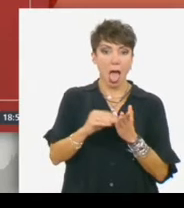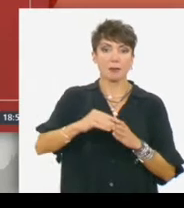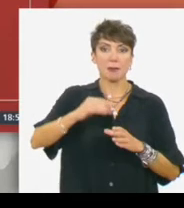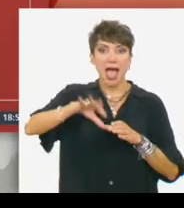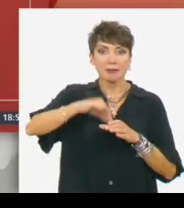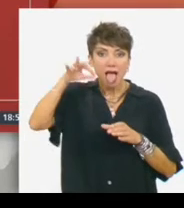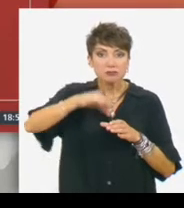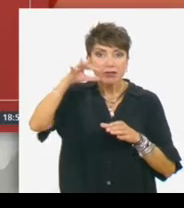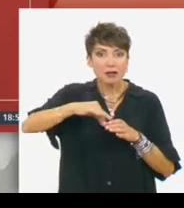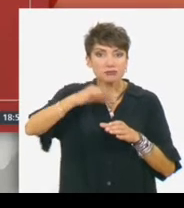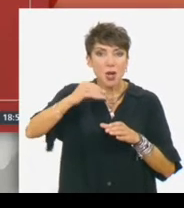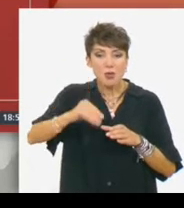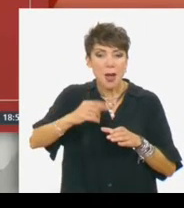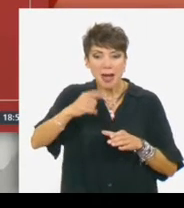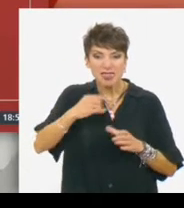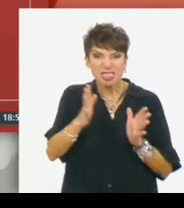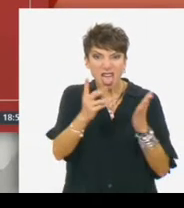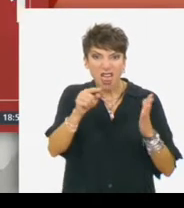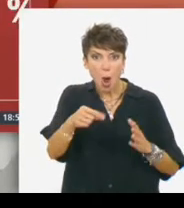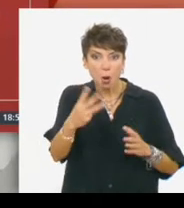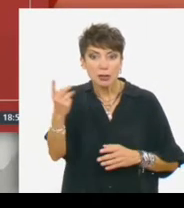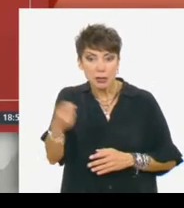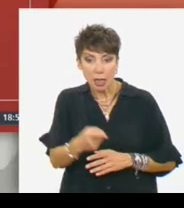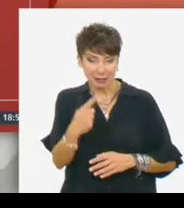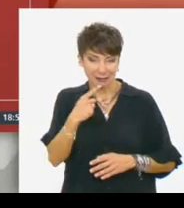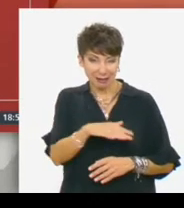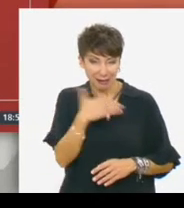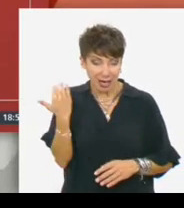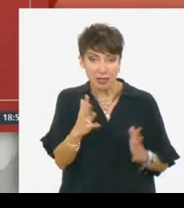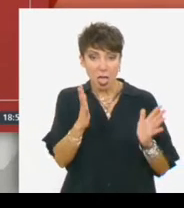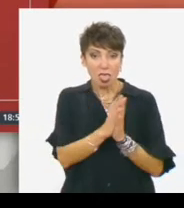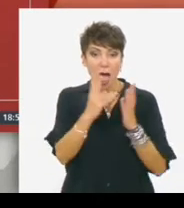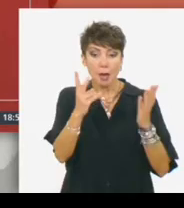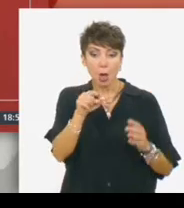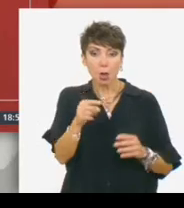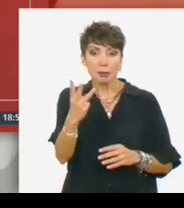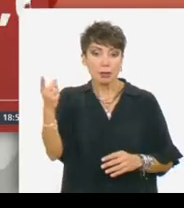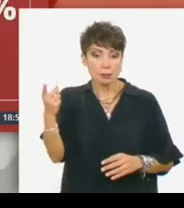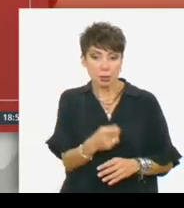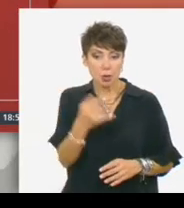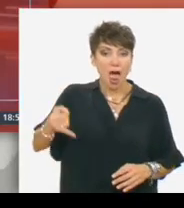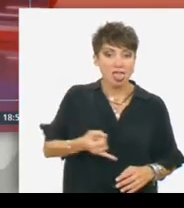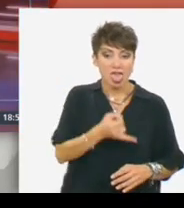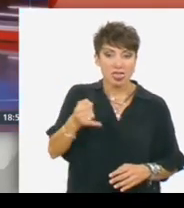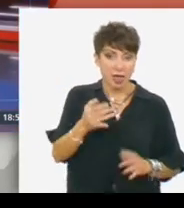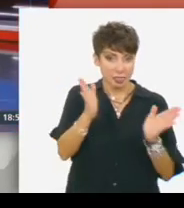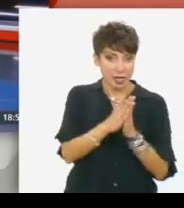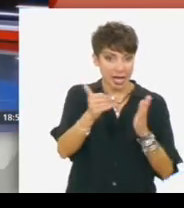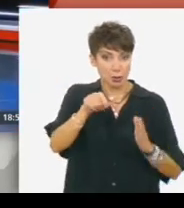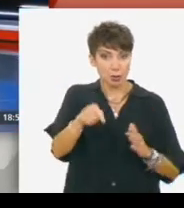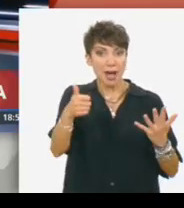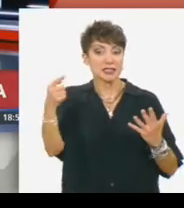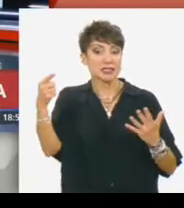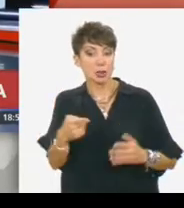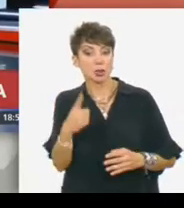19,3%. Το κρέας 17,3%. Το λάδι 16,6%. Ακόμη και τα λαχανικά